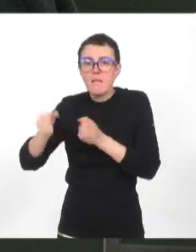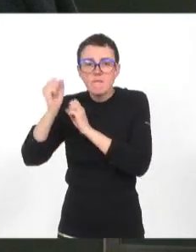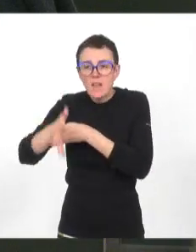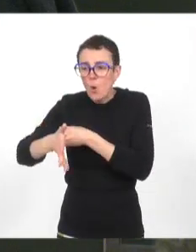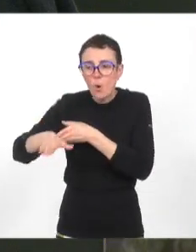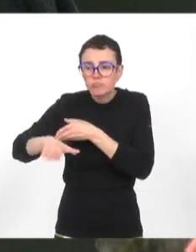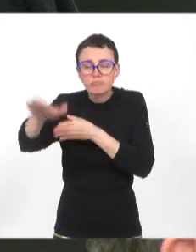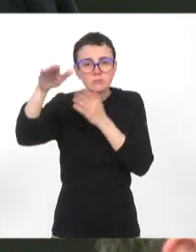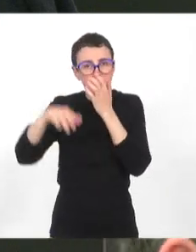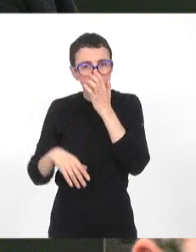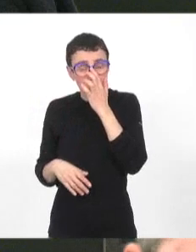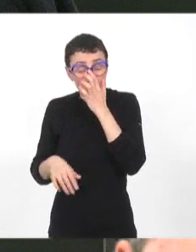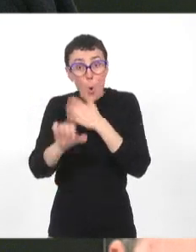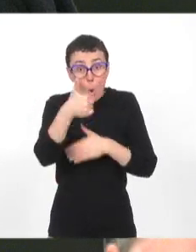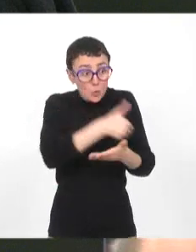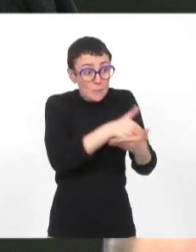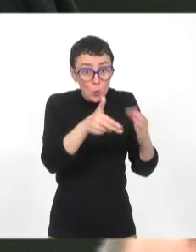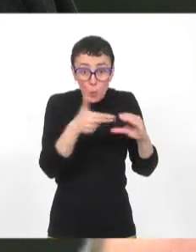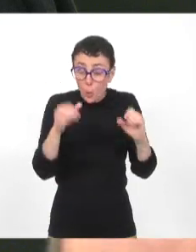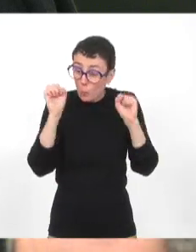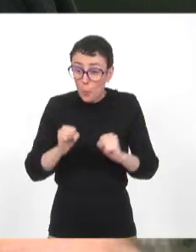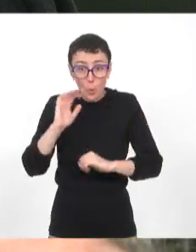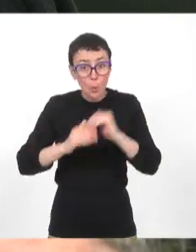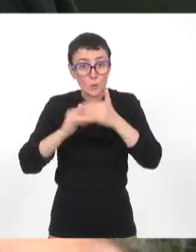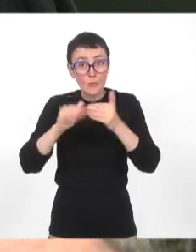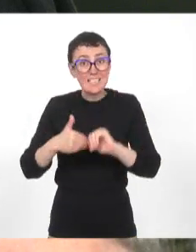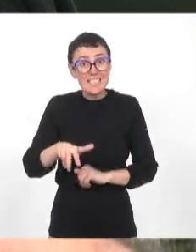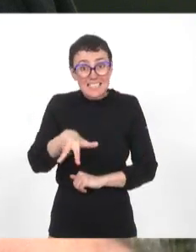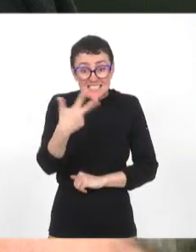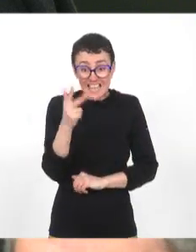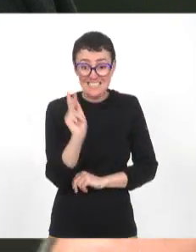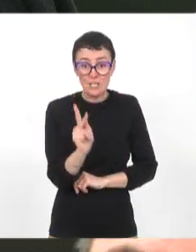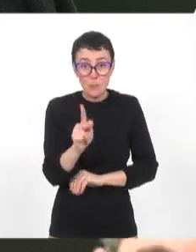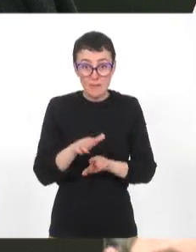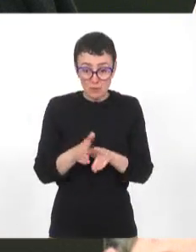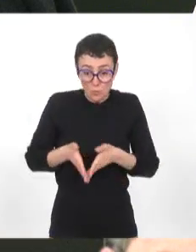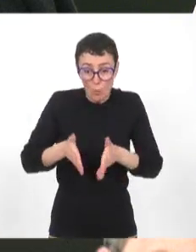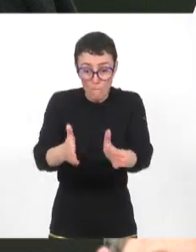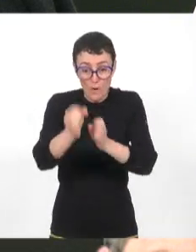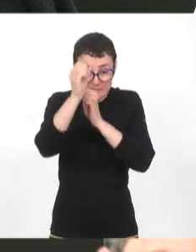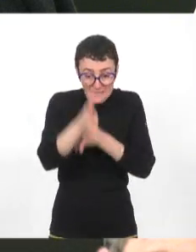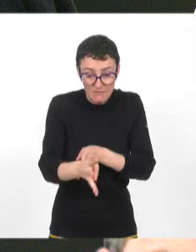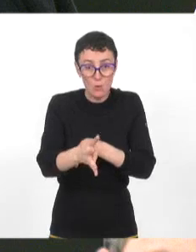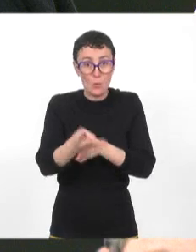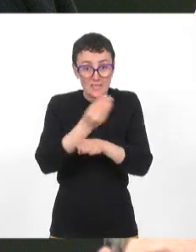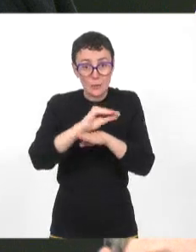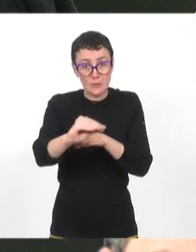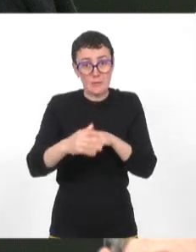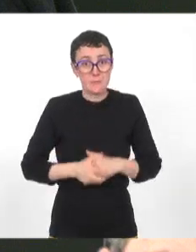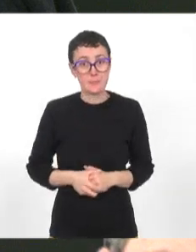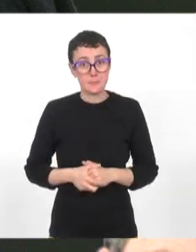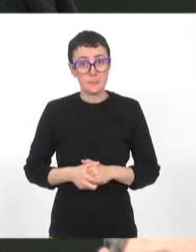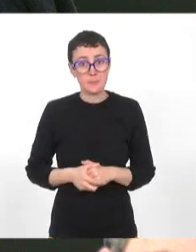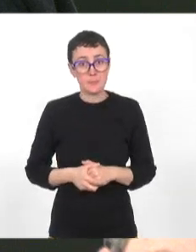cet argent, avec ces 11 millions d'euros, on aurait pu par exemple construire 13 kilomètres de pistes cyclables sécurisées ou on aurait pu par